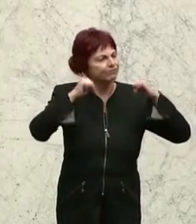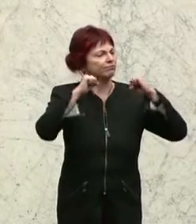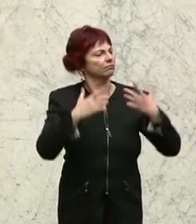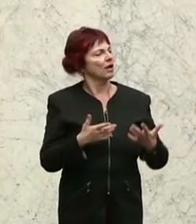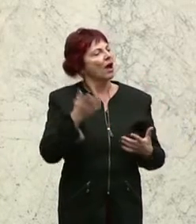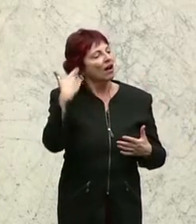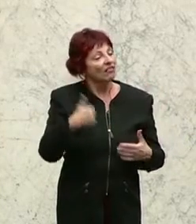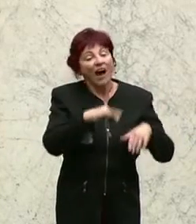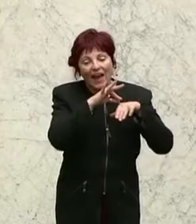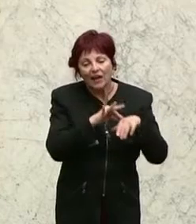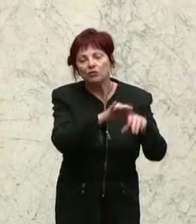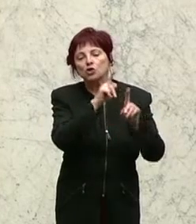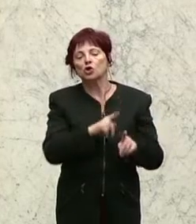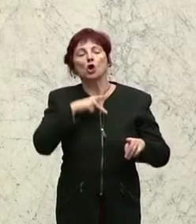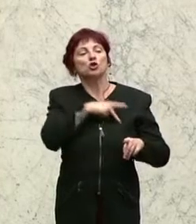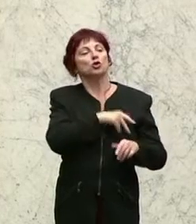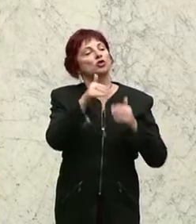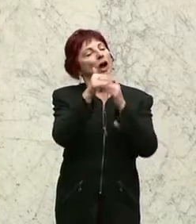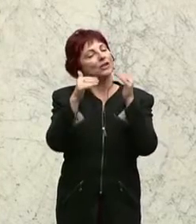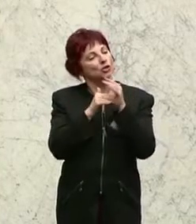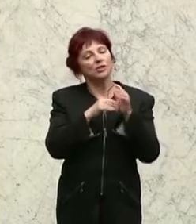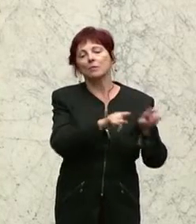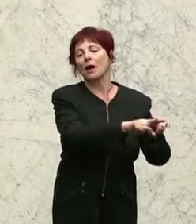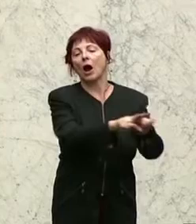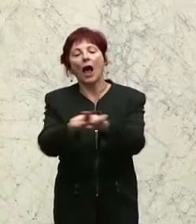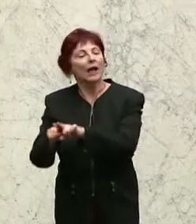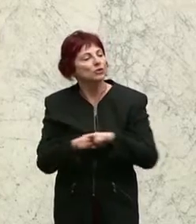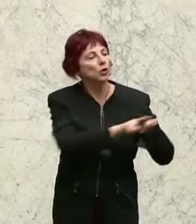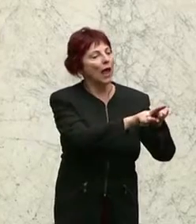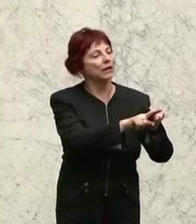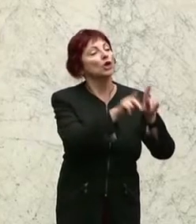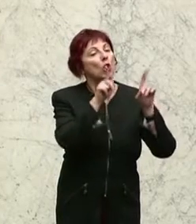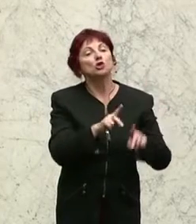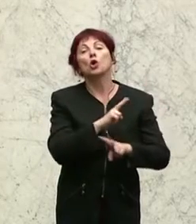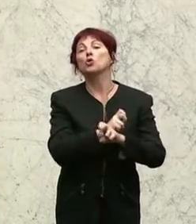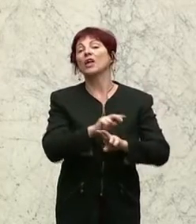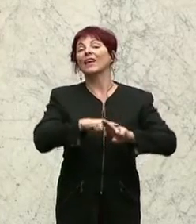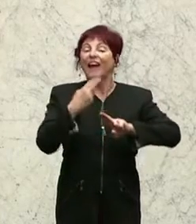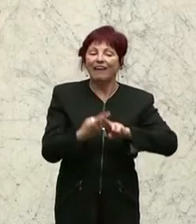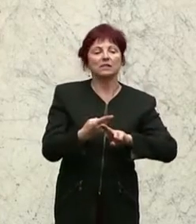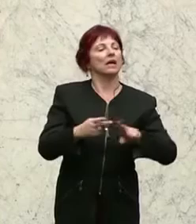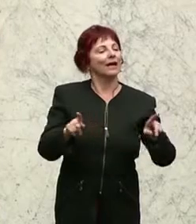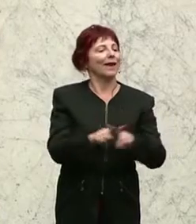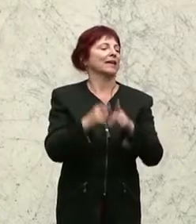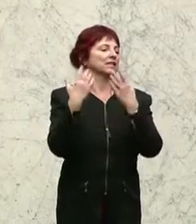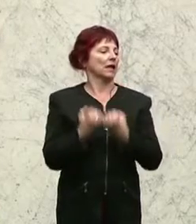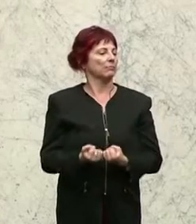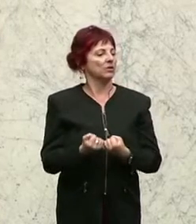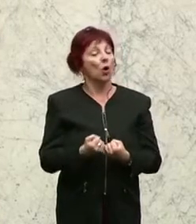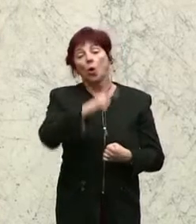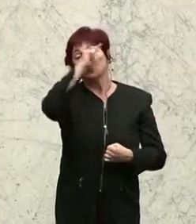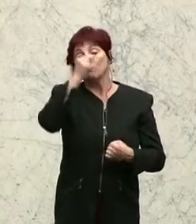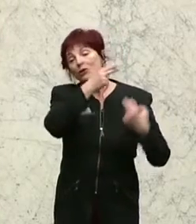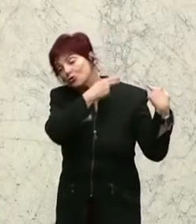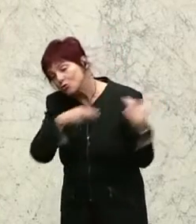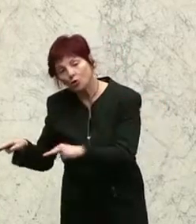Sozialsysteme anzugleichen, um österreichweit für alle das Gleiche sozusagen herauszubekommen und um die Menschen zurückzuführen